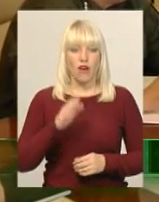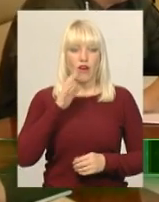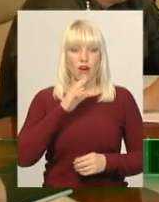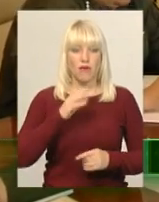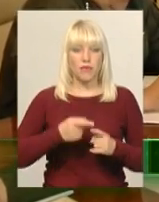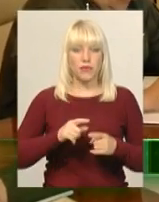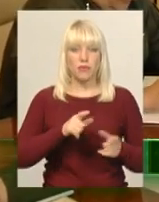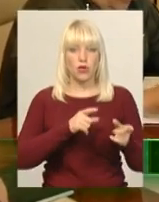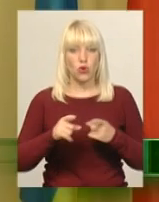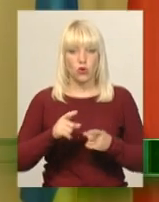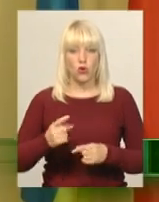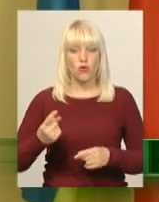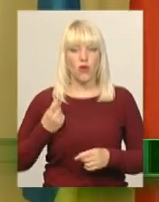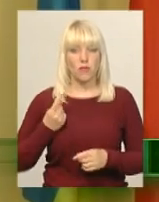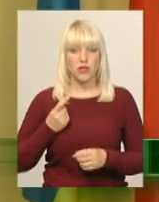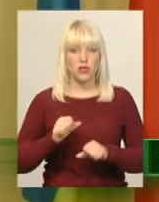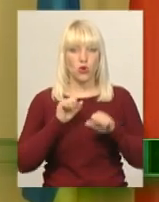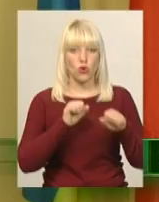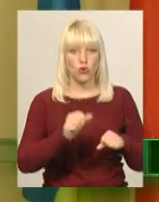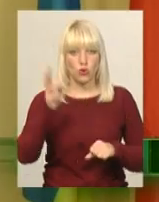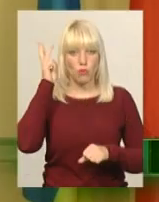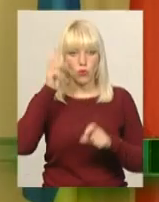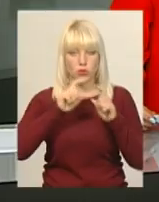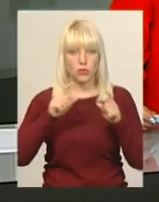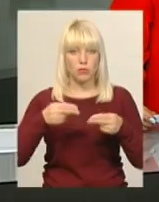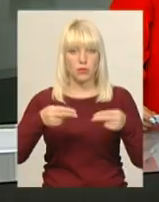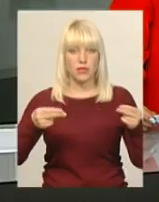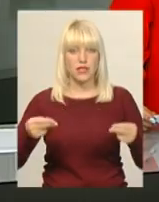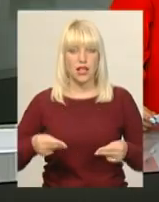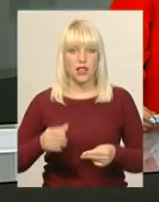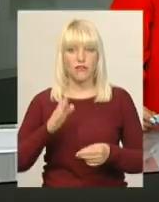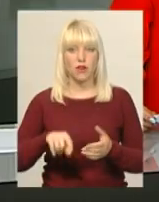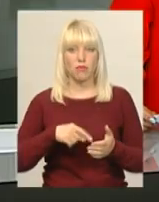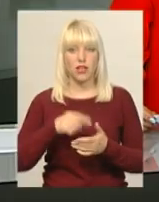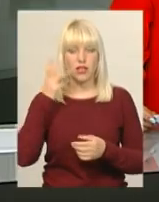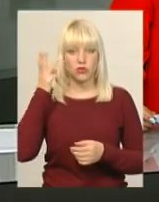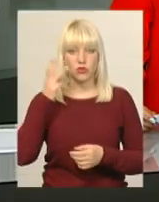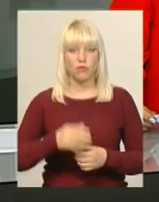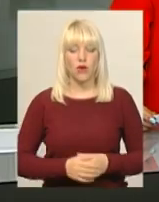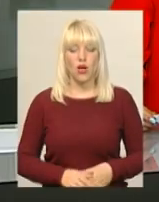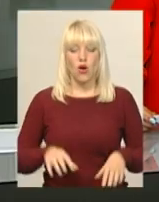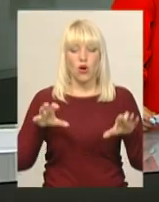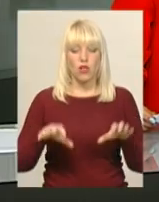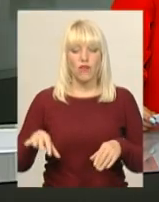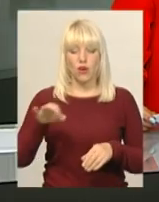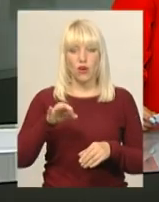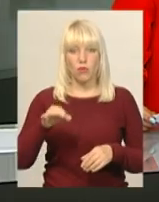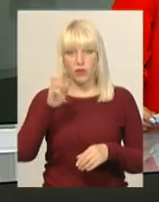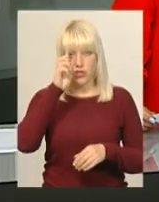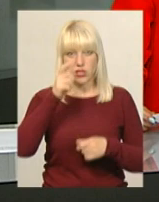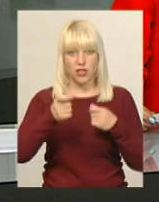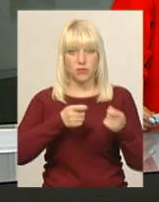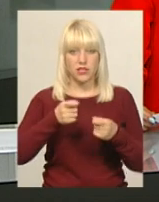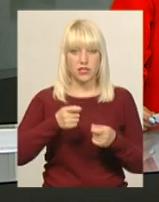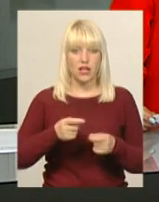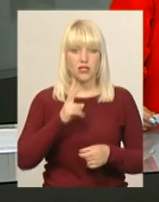комендантів з охорони посольств підписали в Хмельницькому. Голова Хмельницької облдержадміністрації Олександр Коренічук